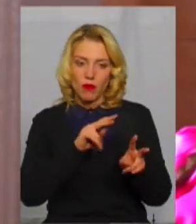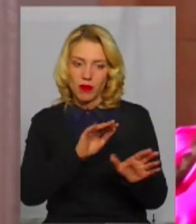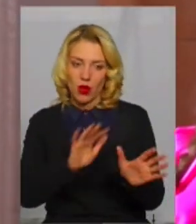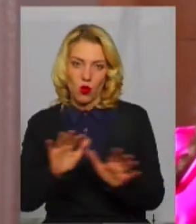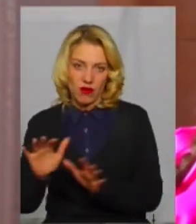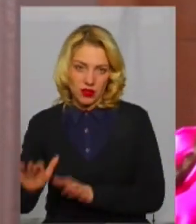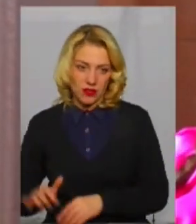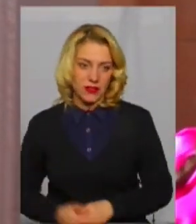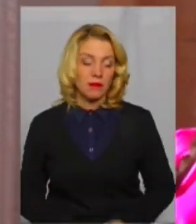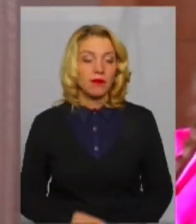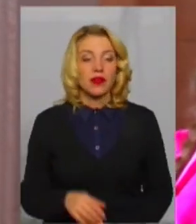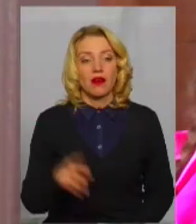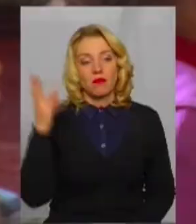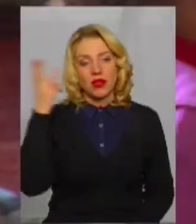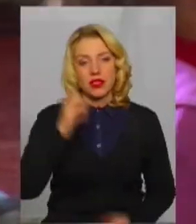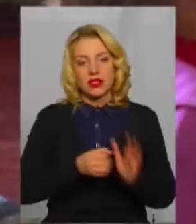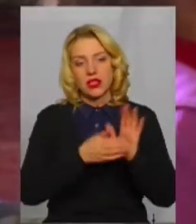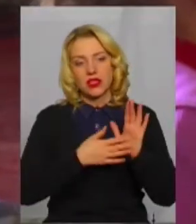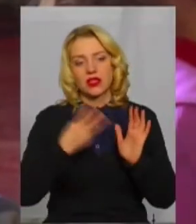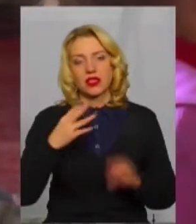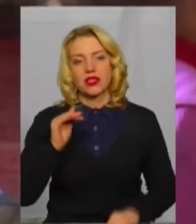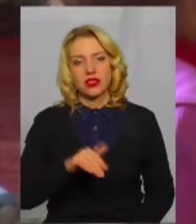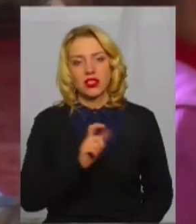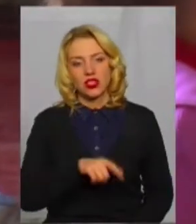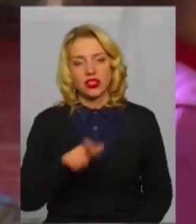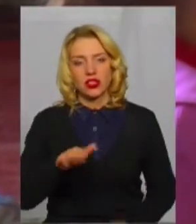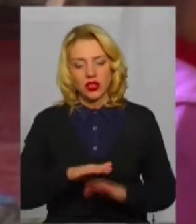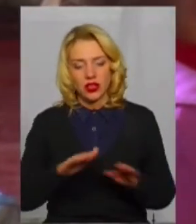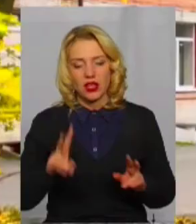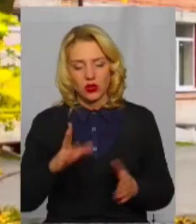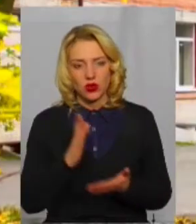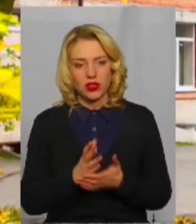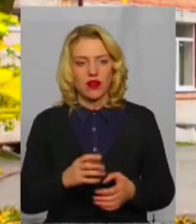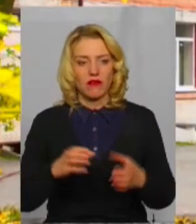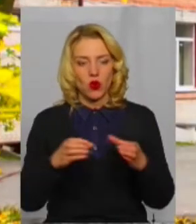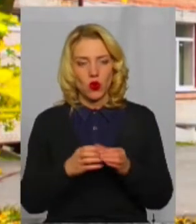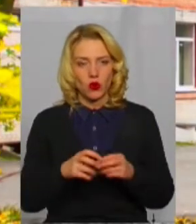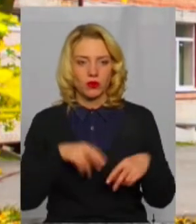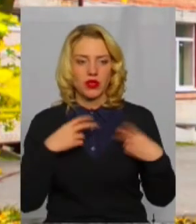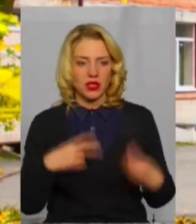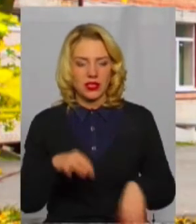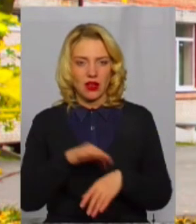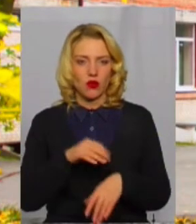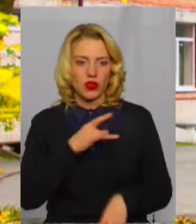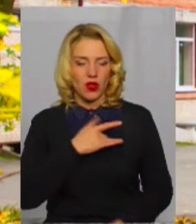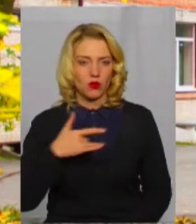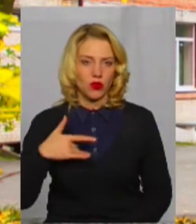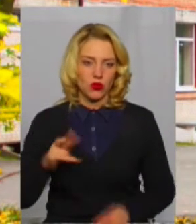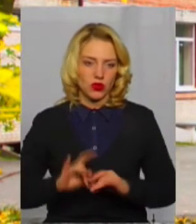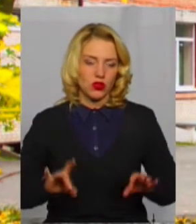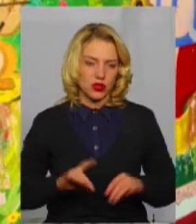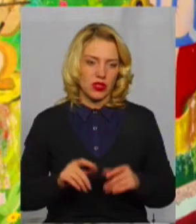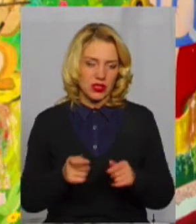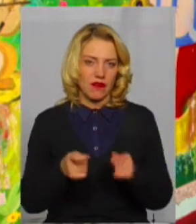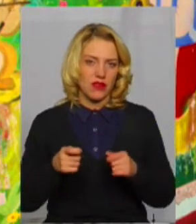Хмельницькій області зареєстровано майже три тисячі дітей, які знаходяться у групі ризику захворюваності на туберкульоз, каже завідуюча дитячим